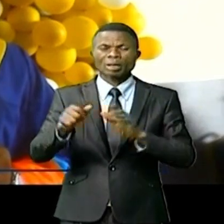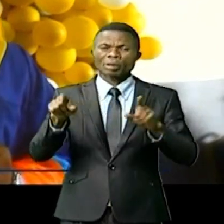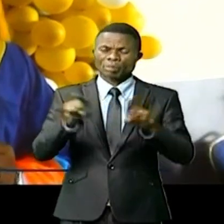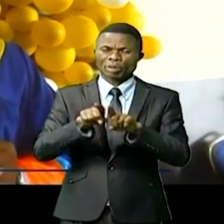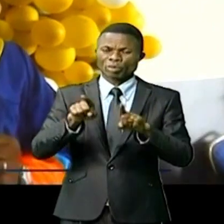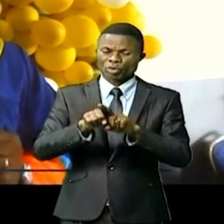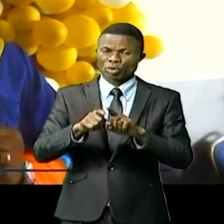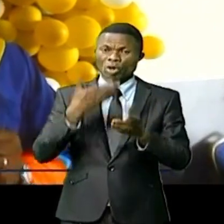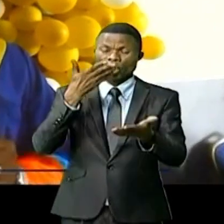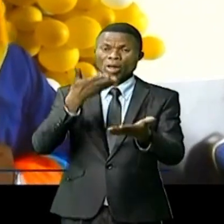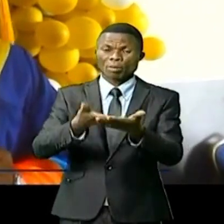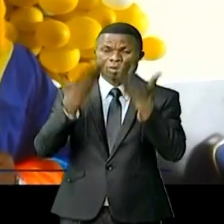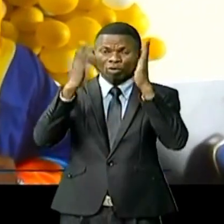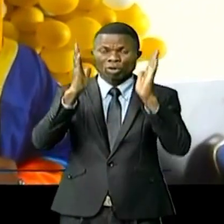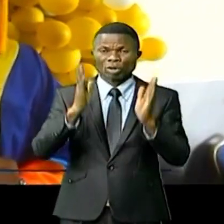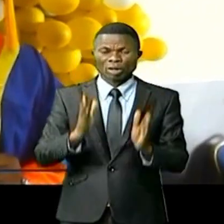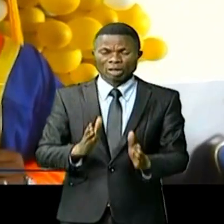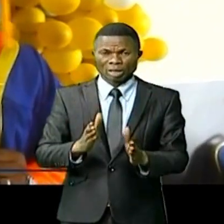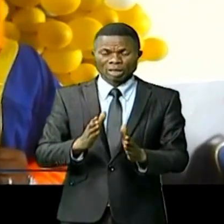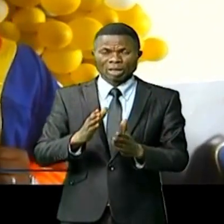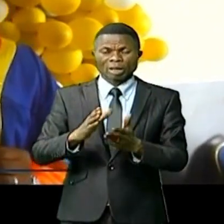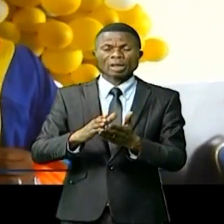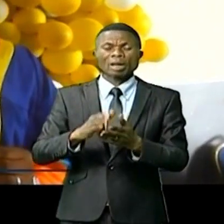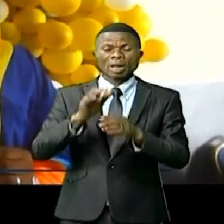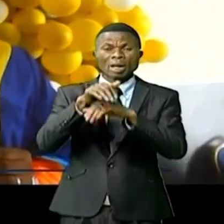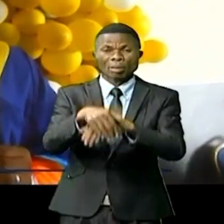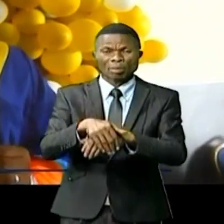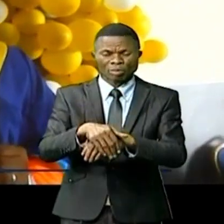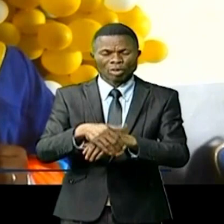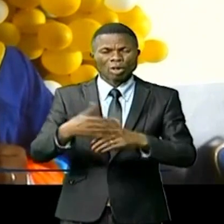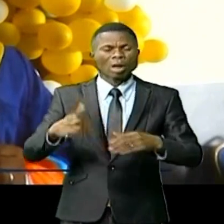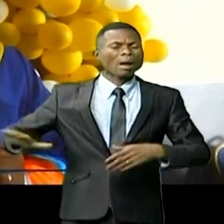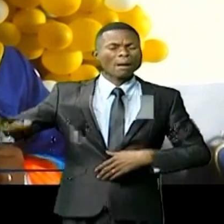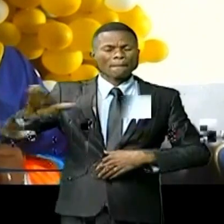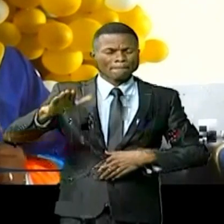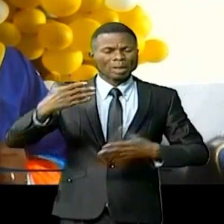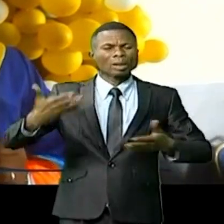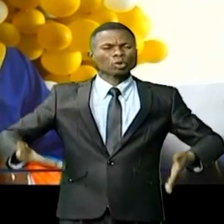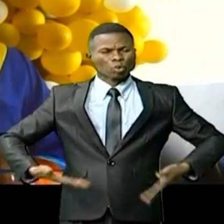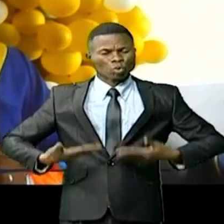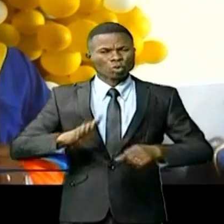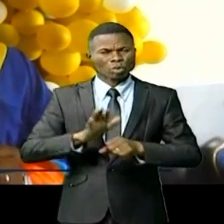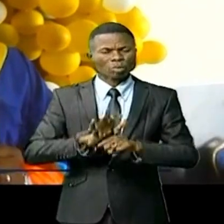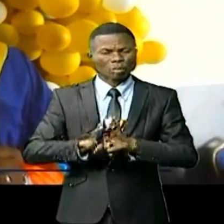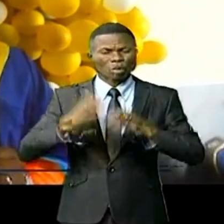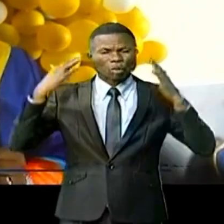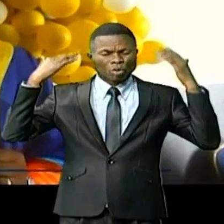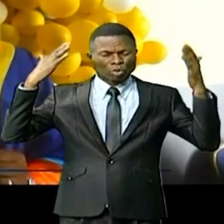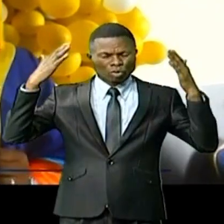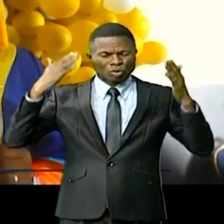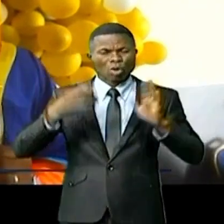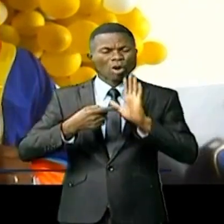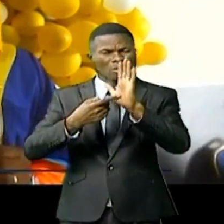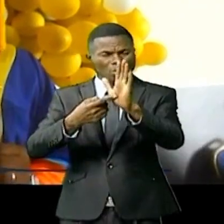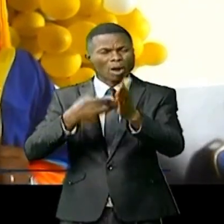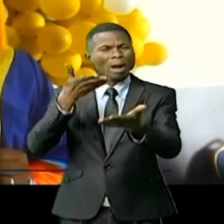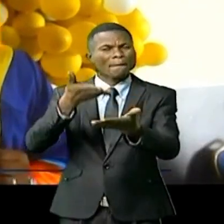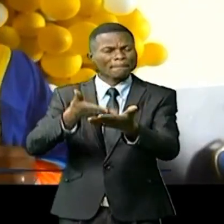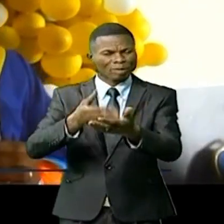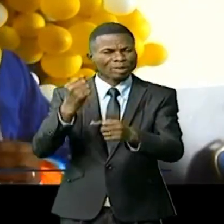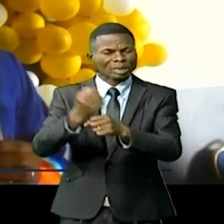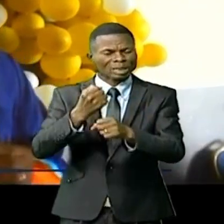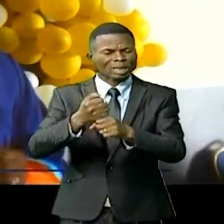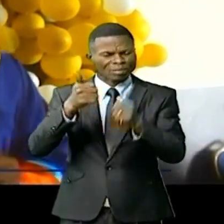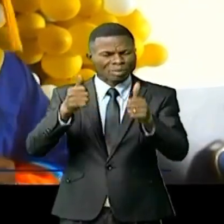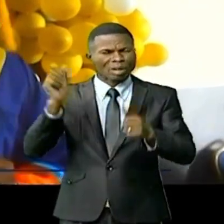les étudiants ici formés sont appréciés où ils exercent et les écoles qui nous parviennent font le marketing